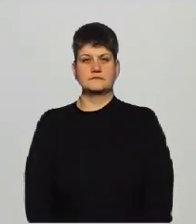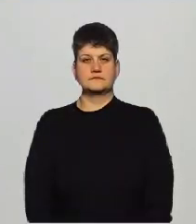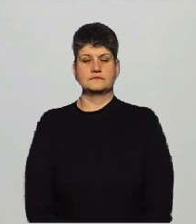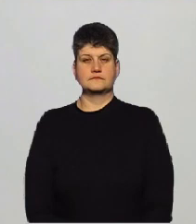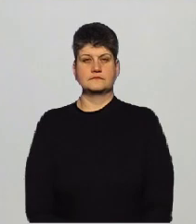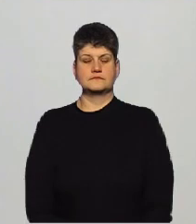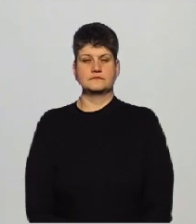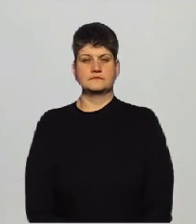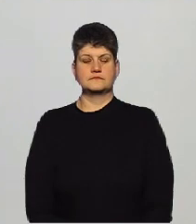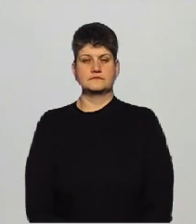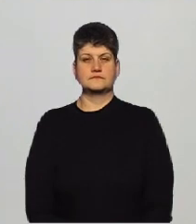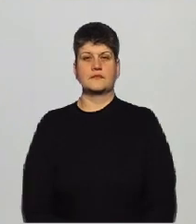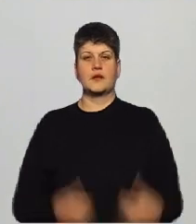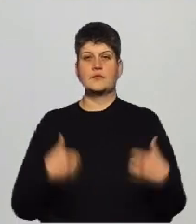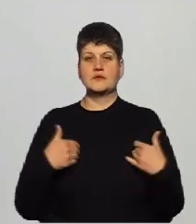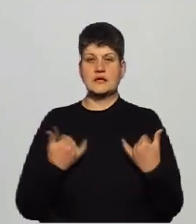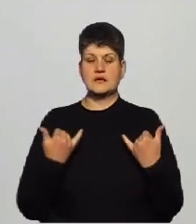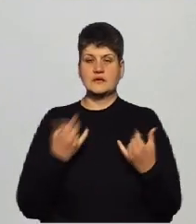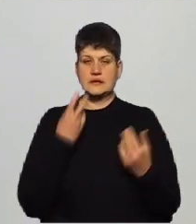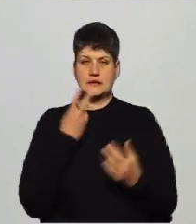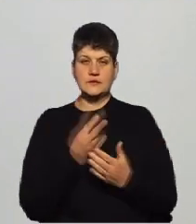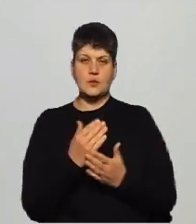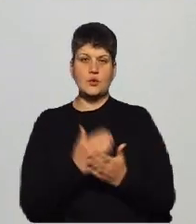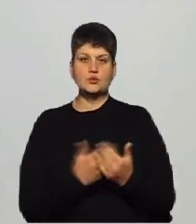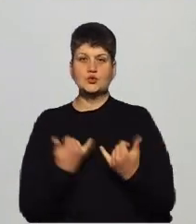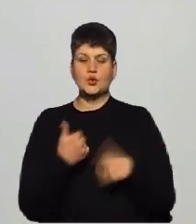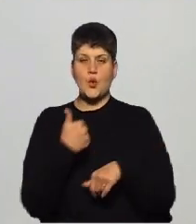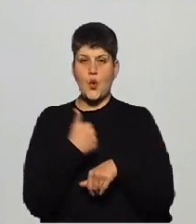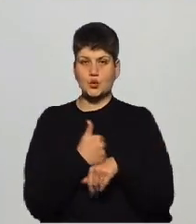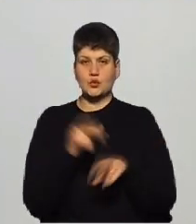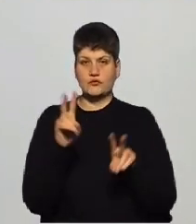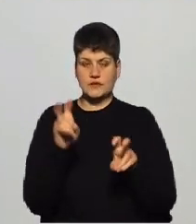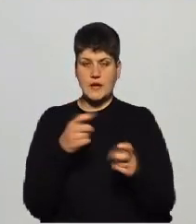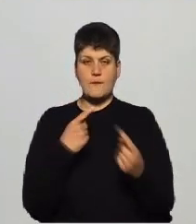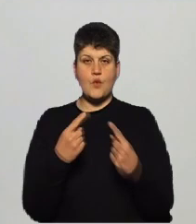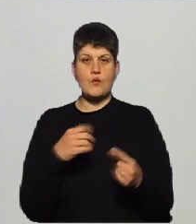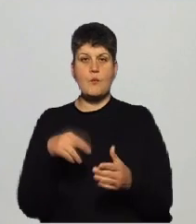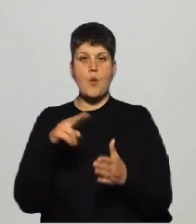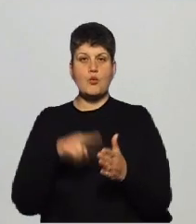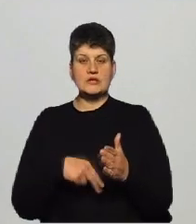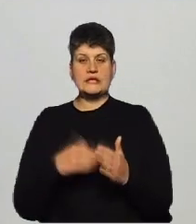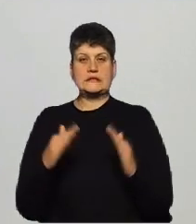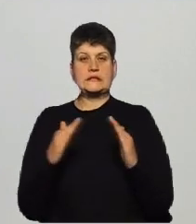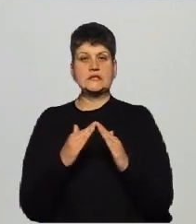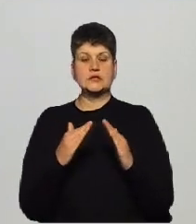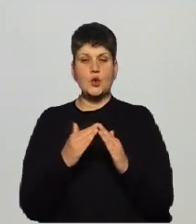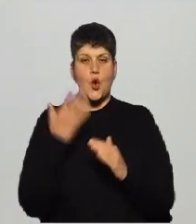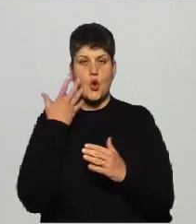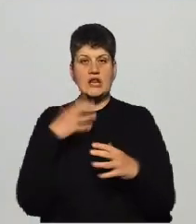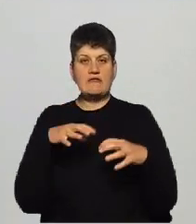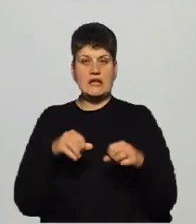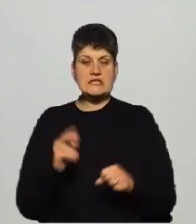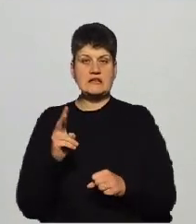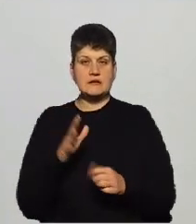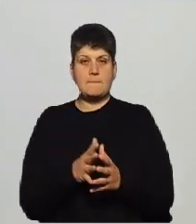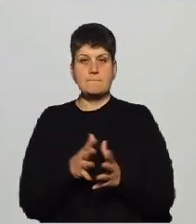Мої вітання, ви дивитесь програму «Сьогодні головне». Поговоримо про податок на житло, коли власники квартир площою понад